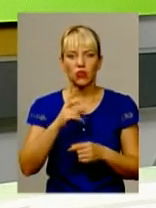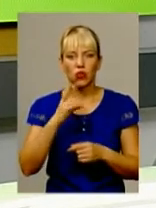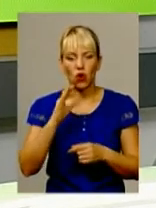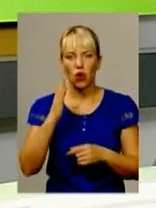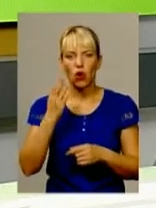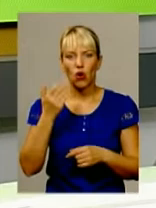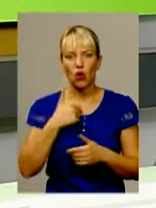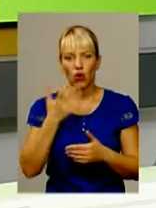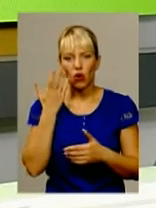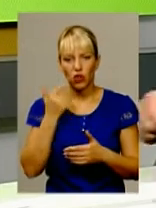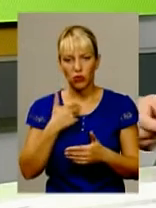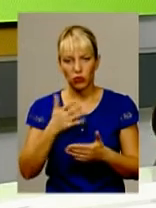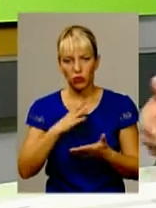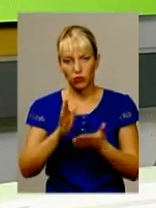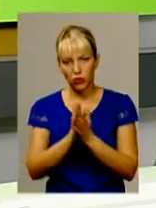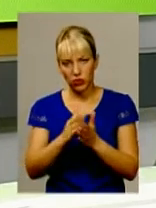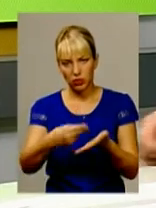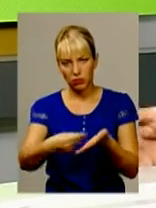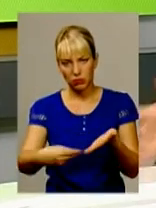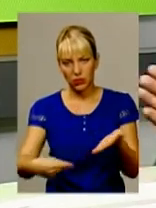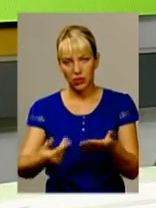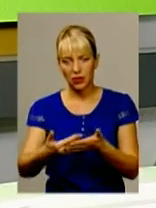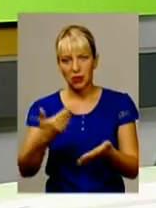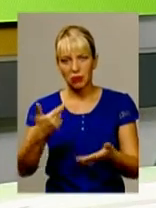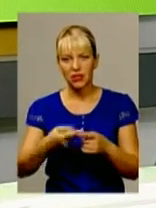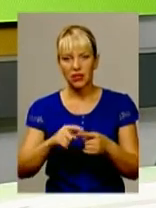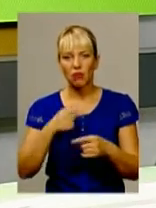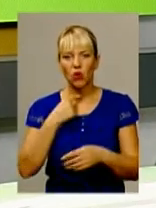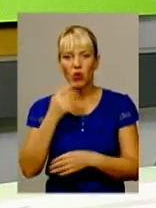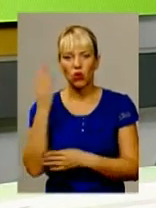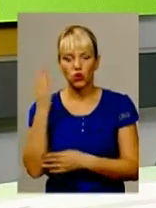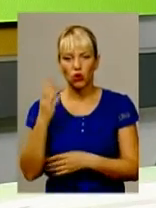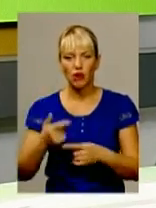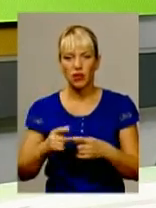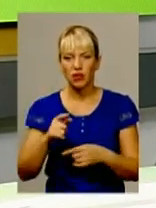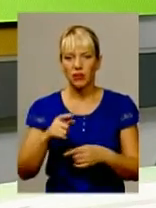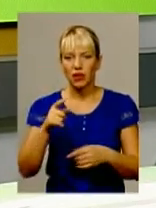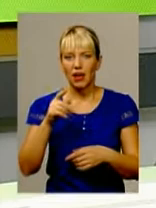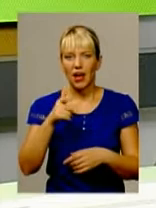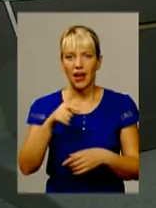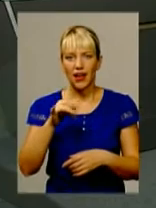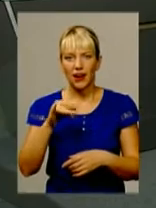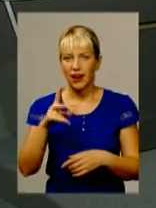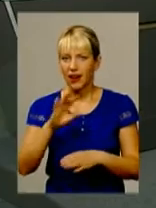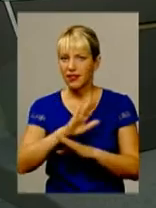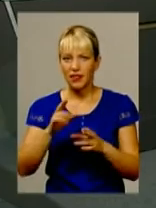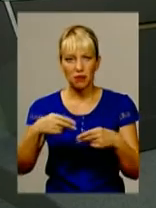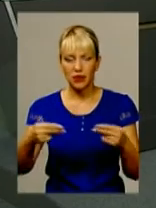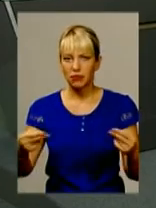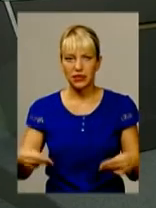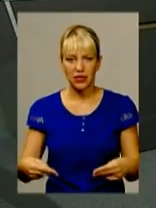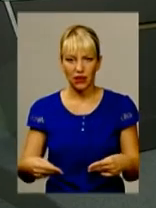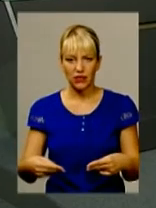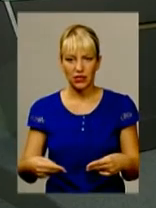що коли поставили вимогу підписатися під цим голосуванням, підписи поставити, бо не з Шурками голосували, він підписів не поставив, бо вже розібрався, що це було.